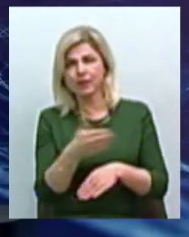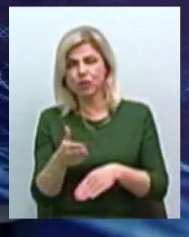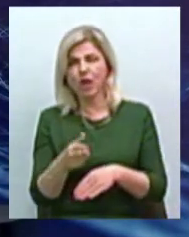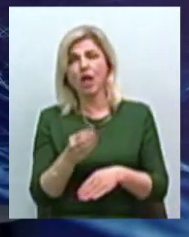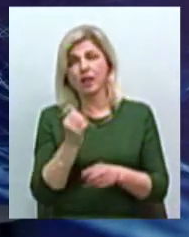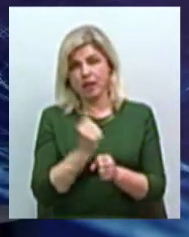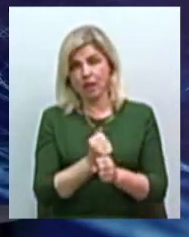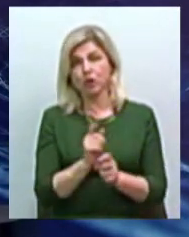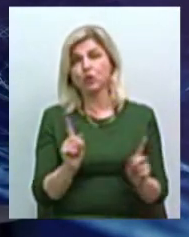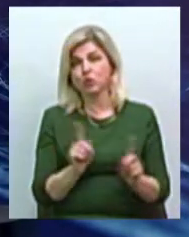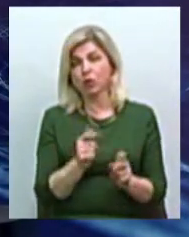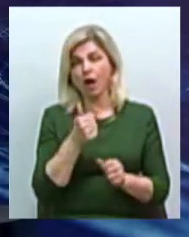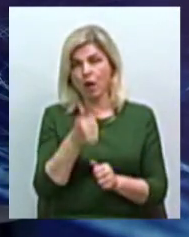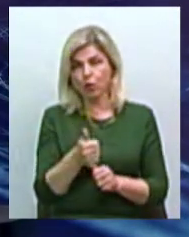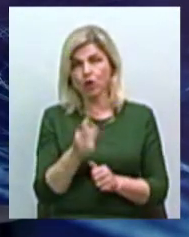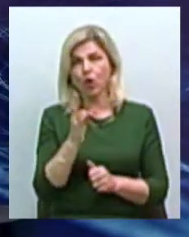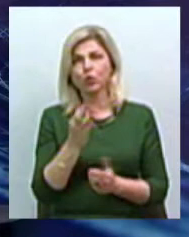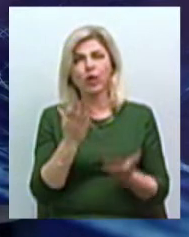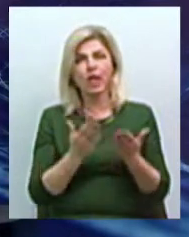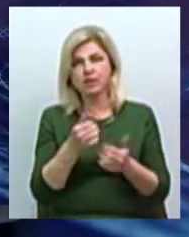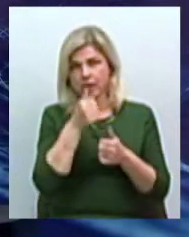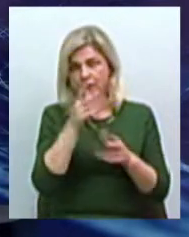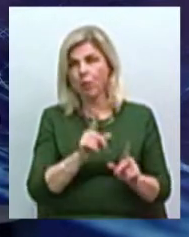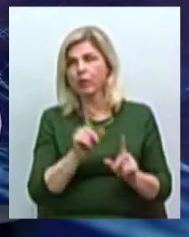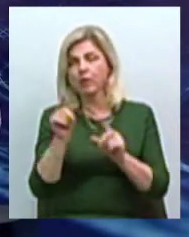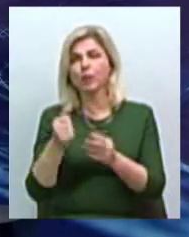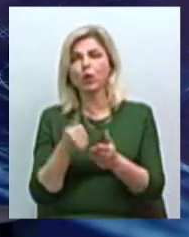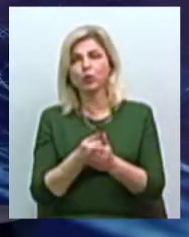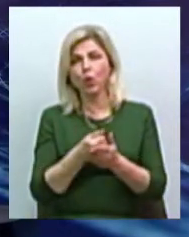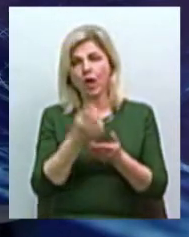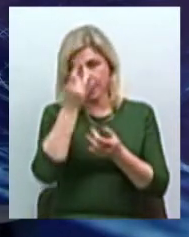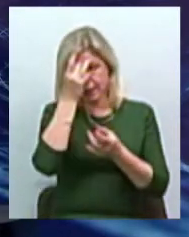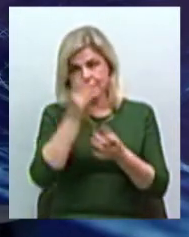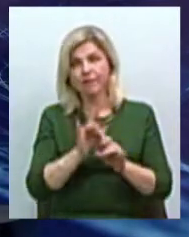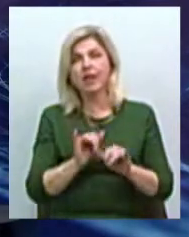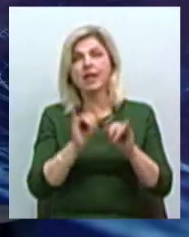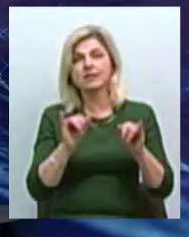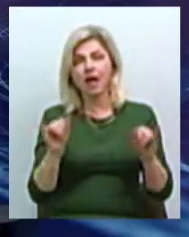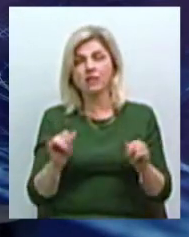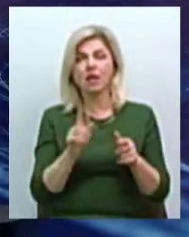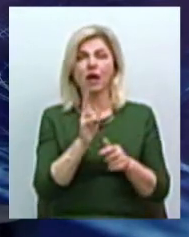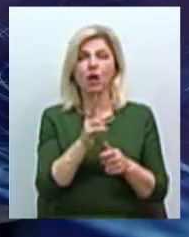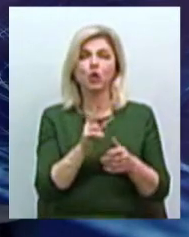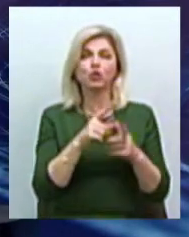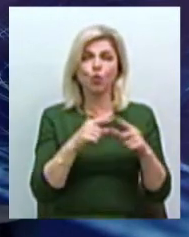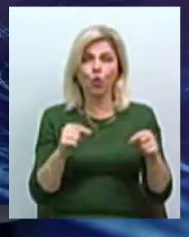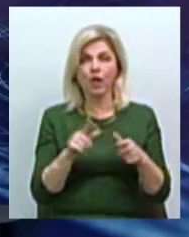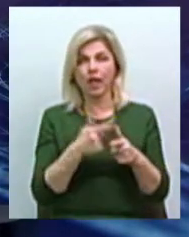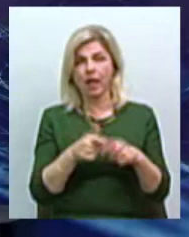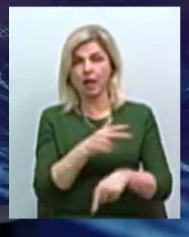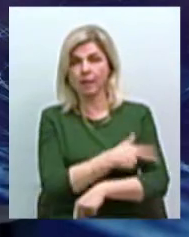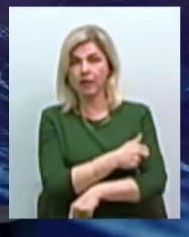хорошого, але якщо не можна добратися до блага цивилизаций центральному усадьбі, школі, медицинському учріжені,